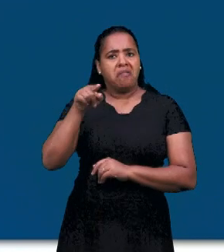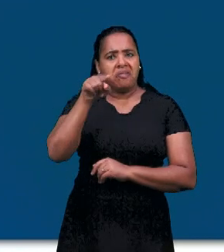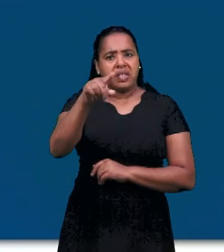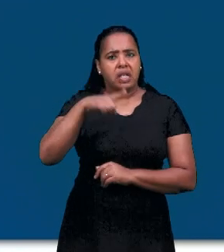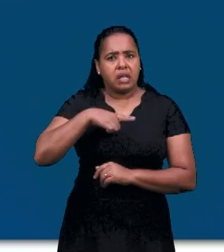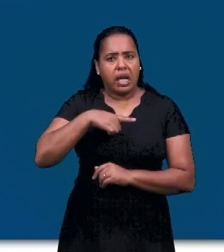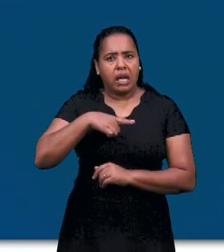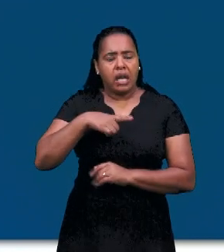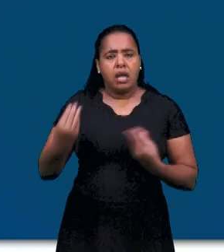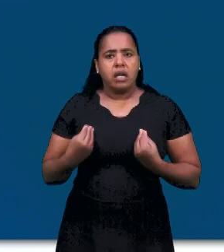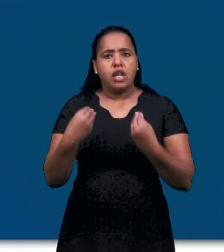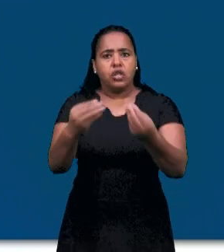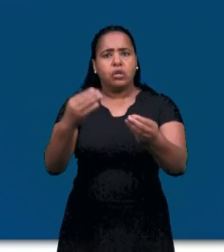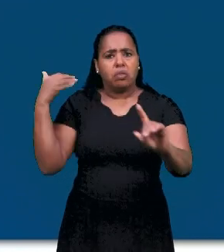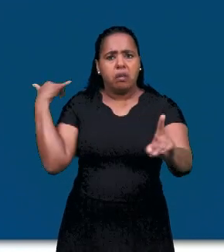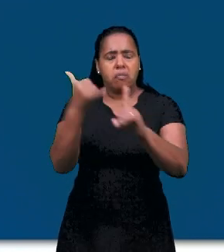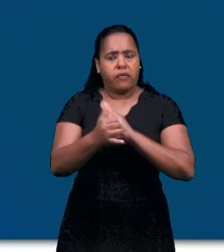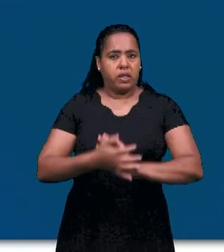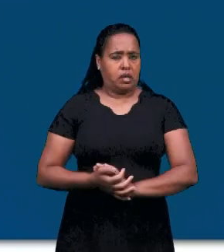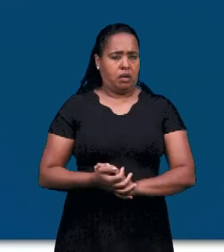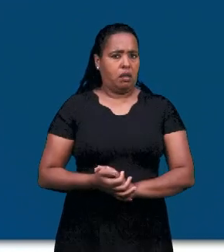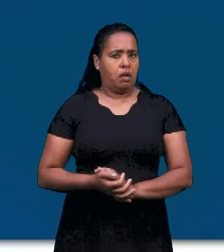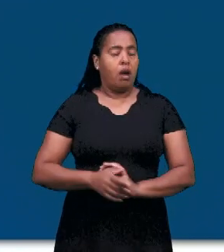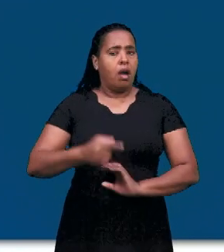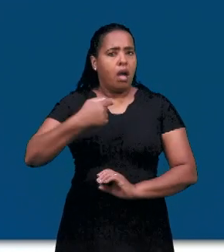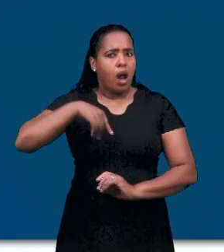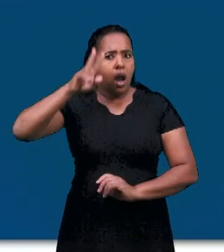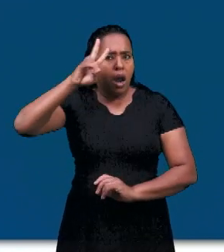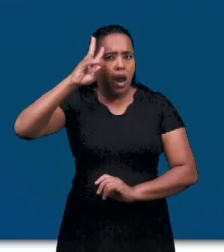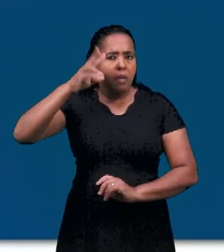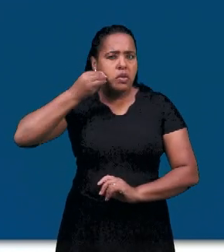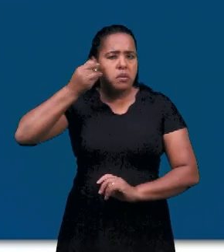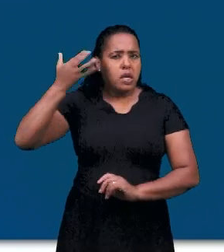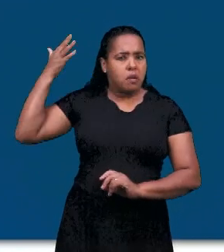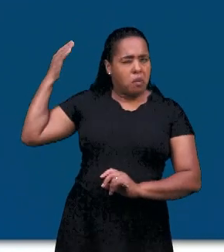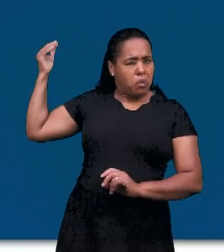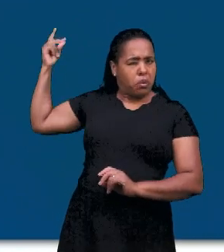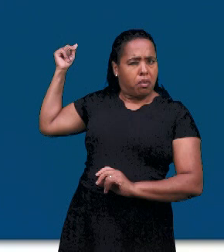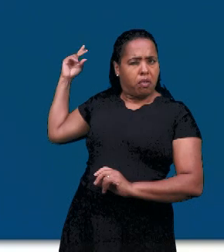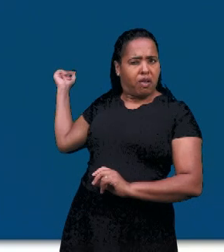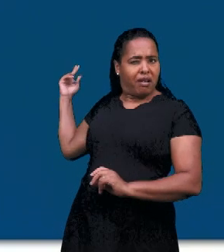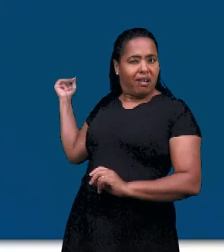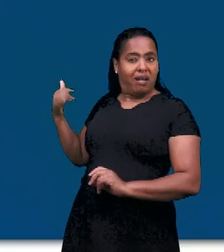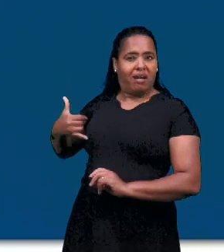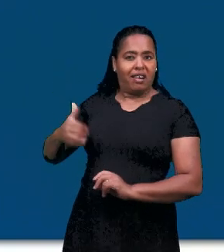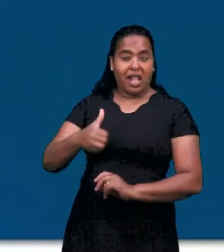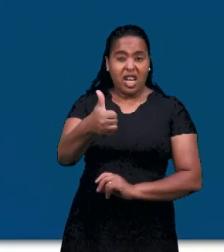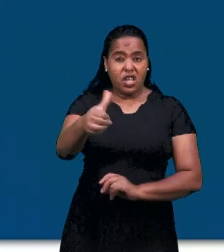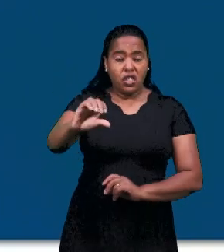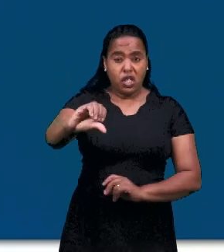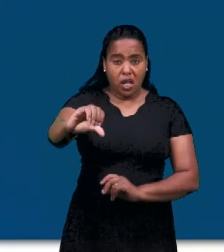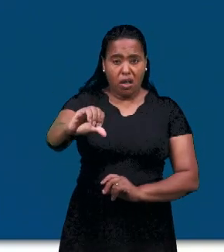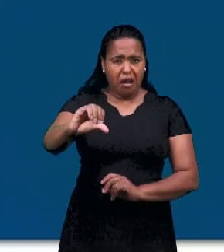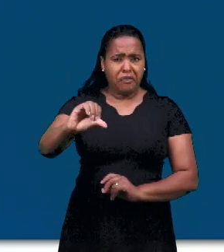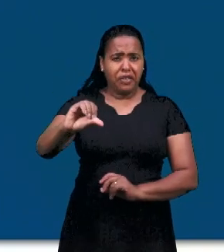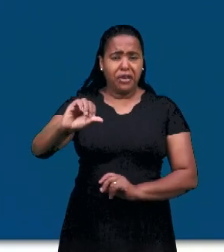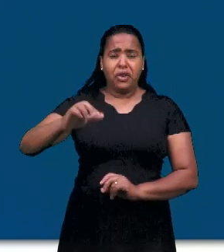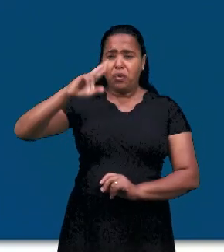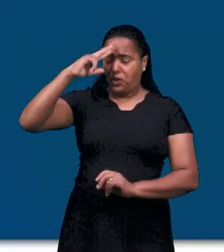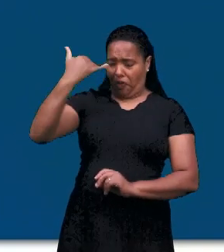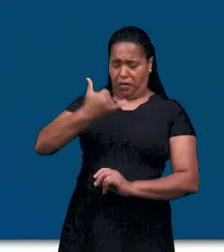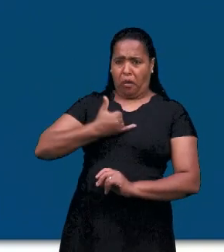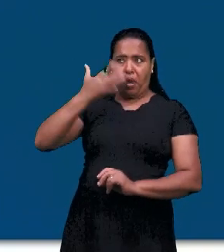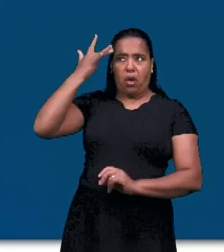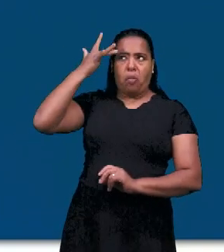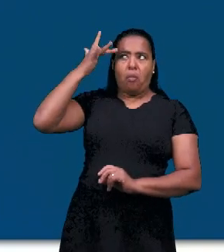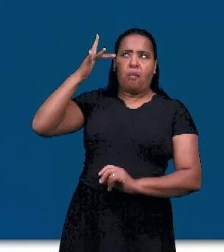пребывающем в тебе даровании, которое дано тебе по пророчеству. Я помню о моем переживании, опыте.